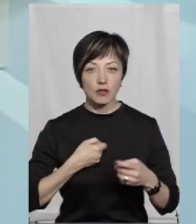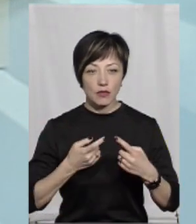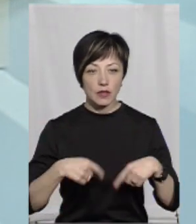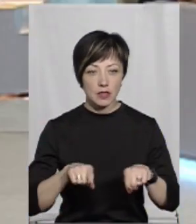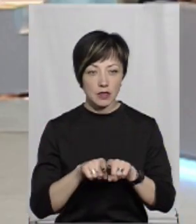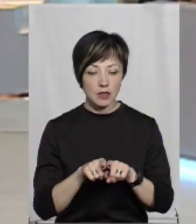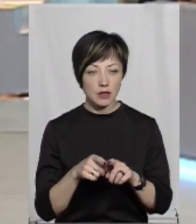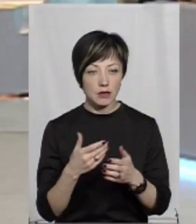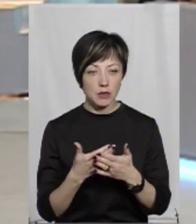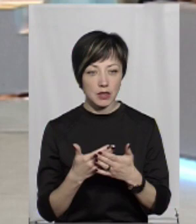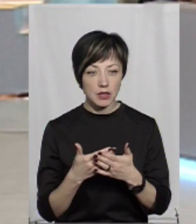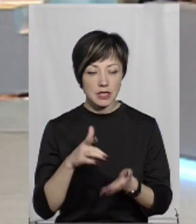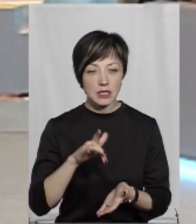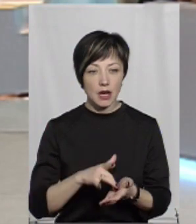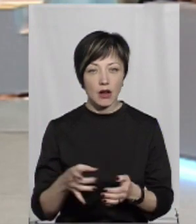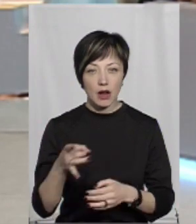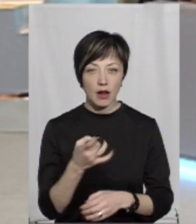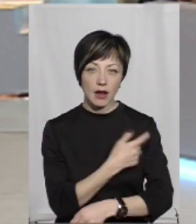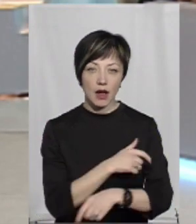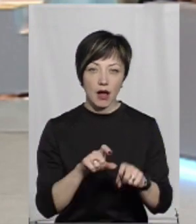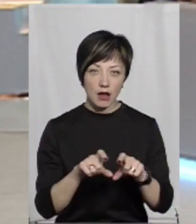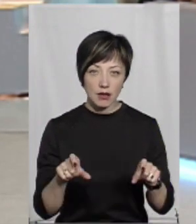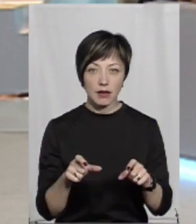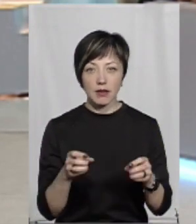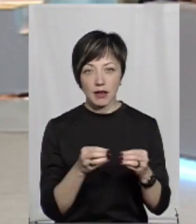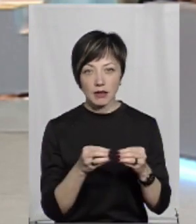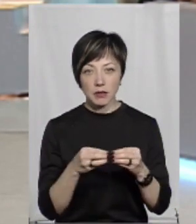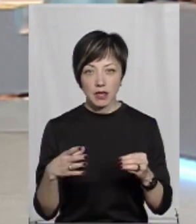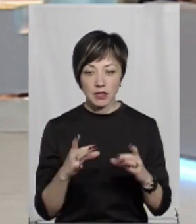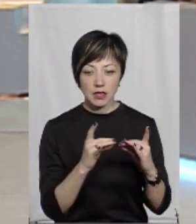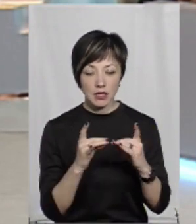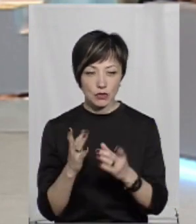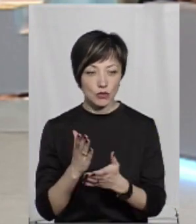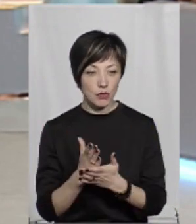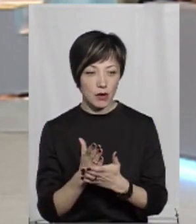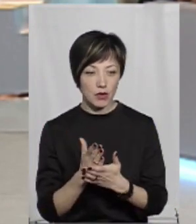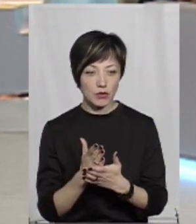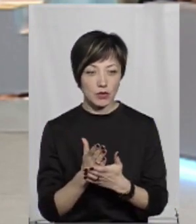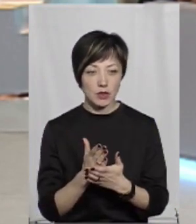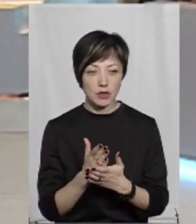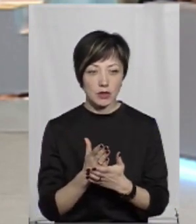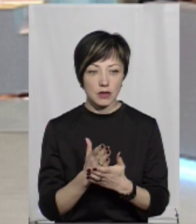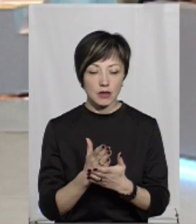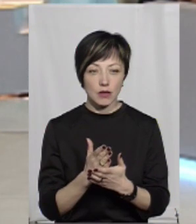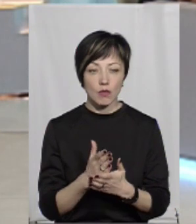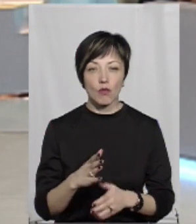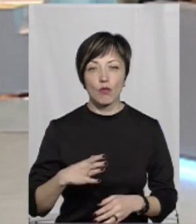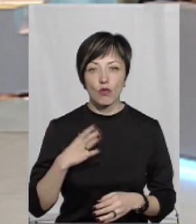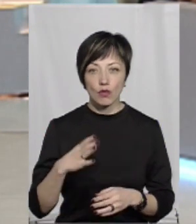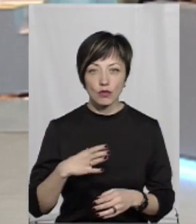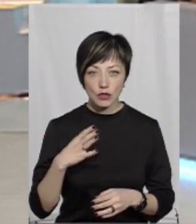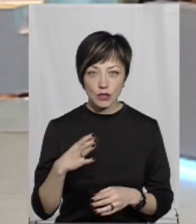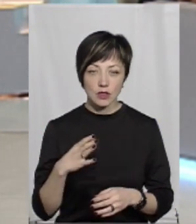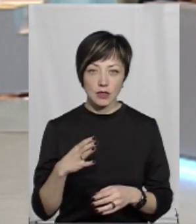відділення центральної районні лікарні, вони 10-15 ліжок, як в якому районі ГІЦ, бувші